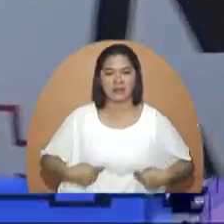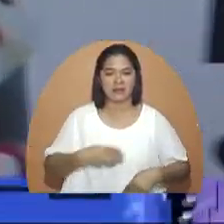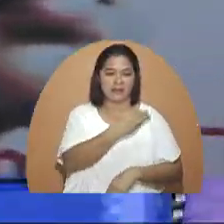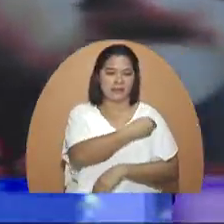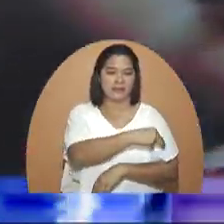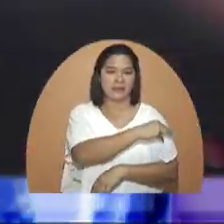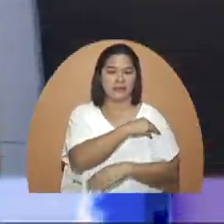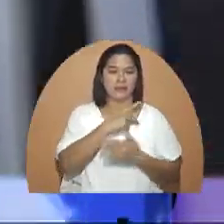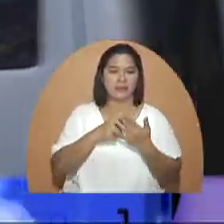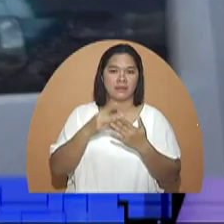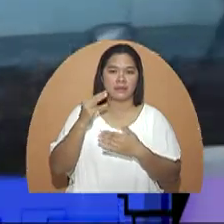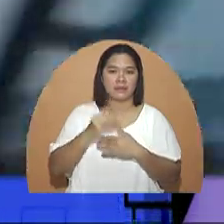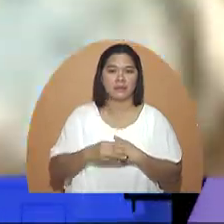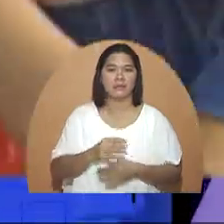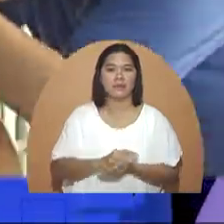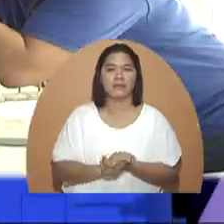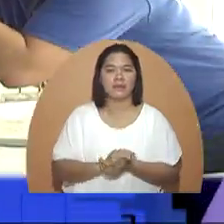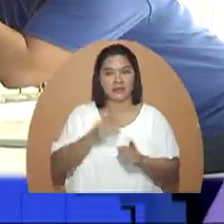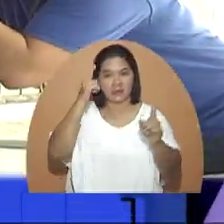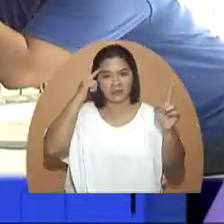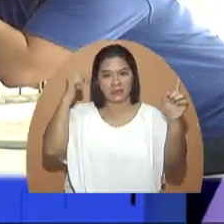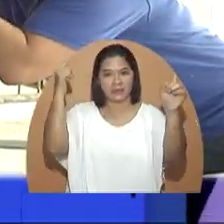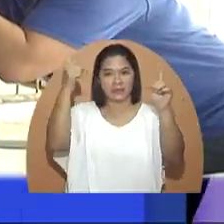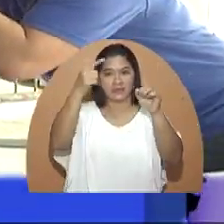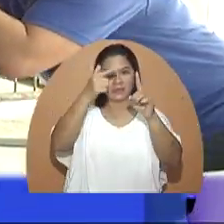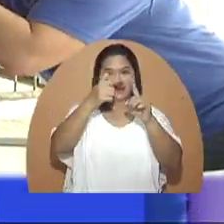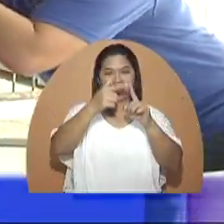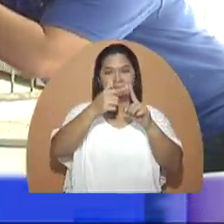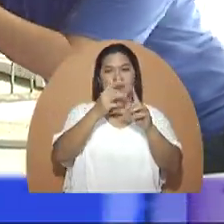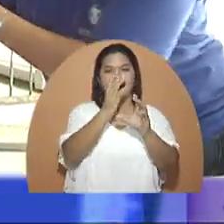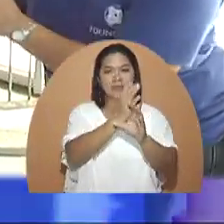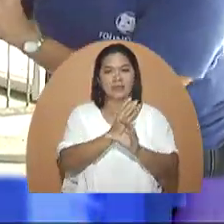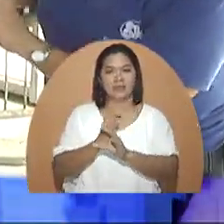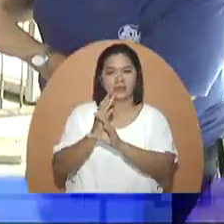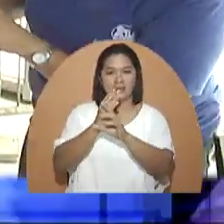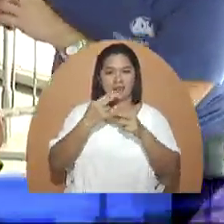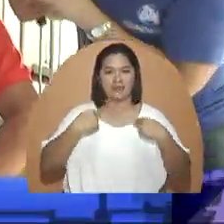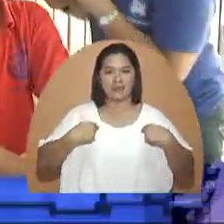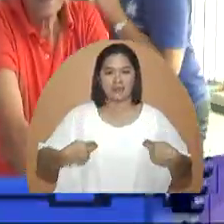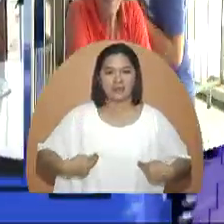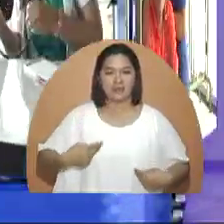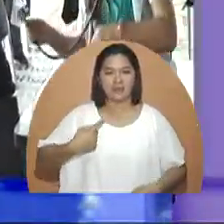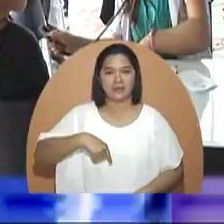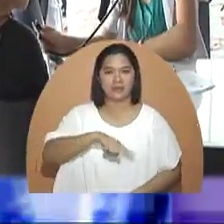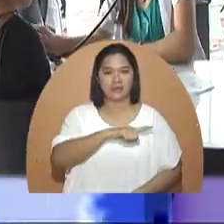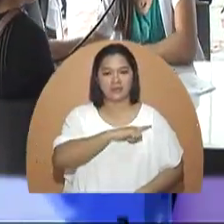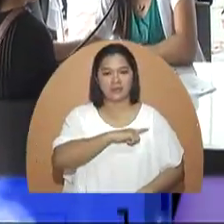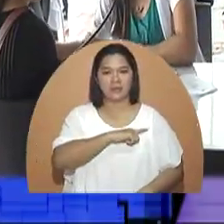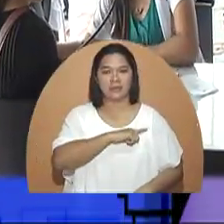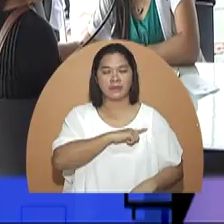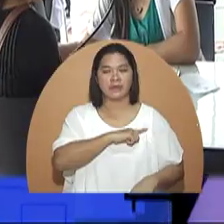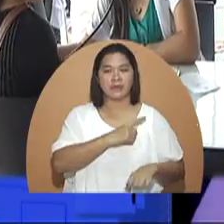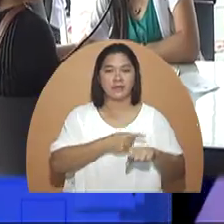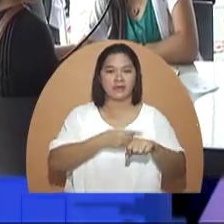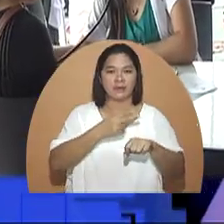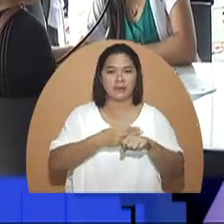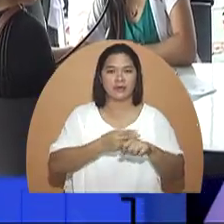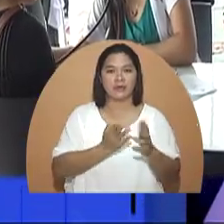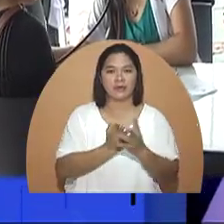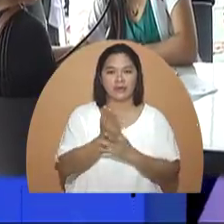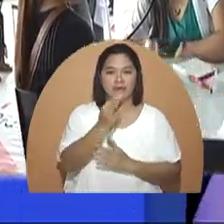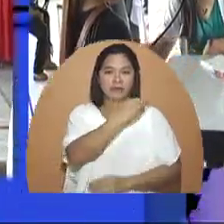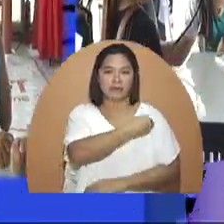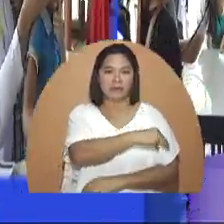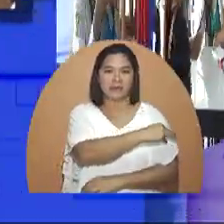health and medical programs. Layon nito, mapangalagaan ang kalusugan ng ating mga kababayan sa